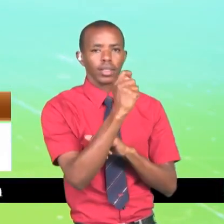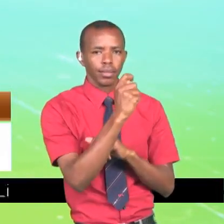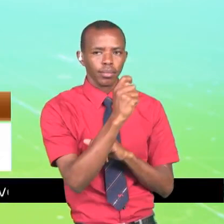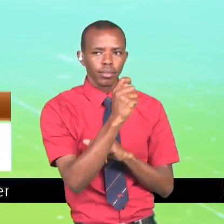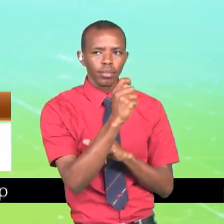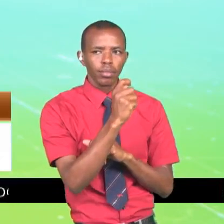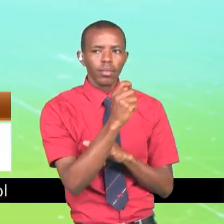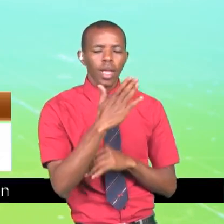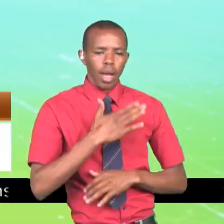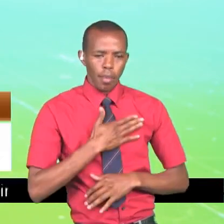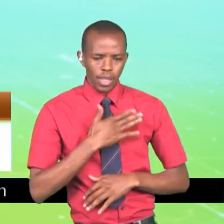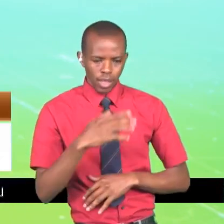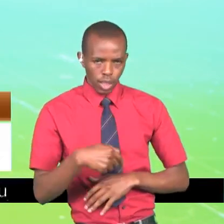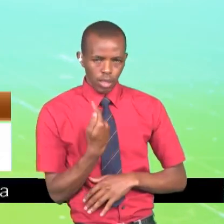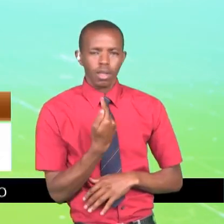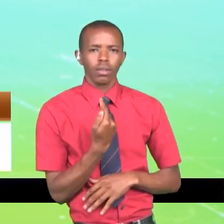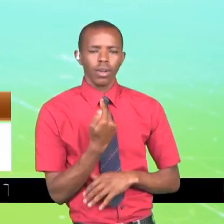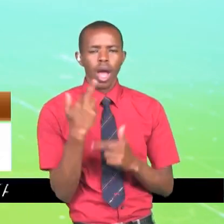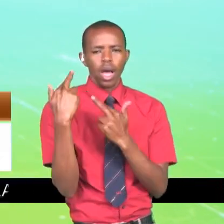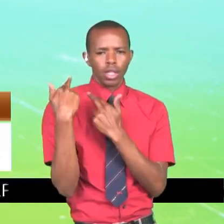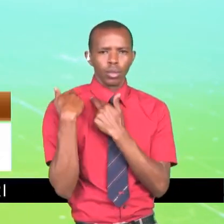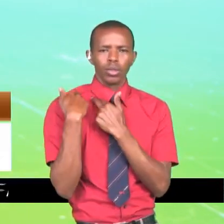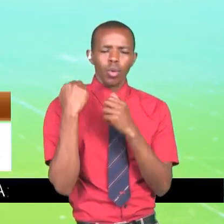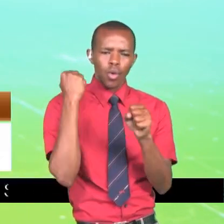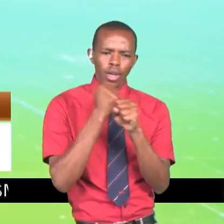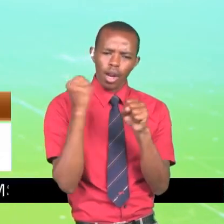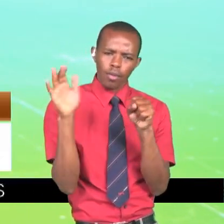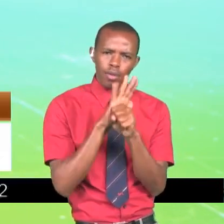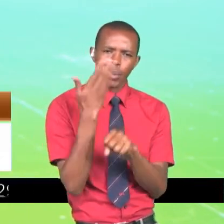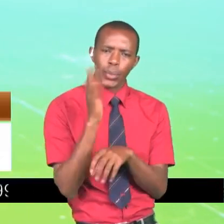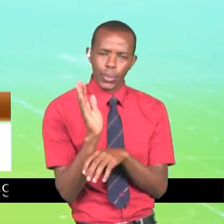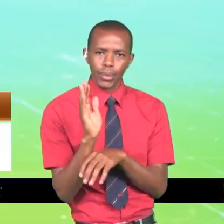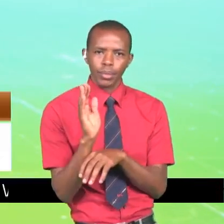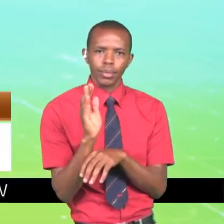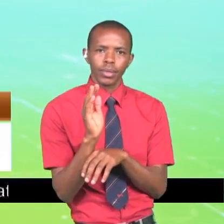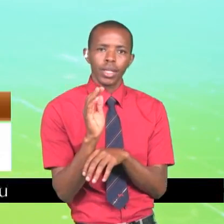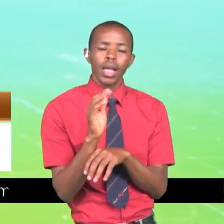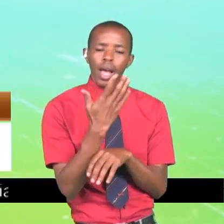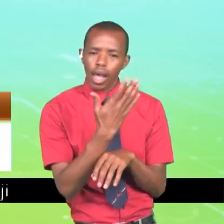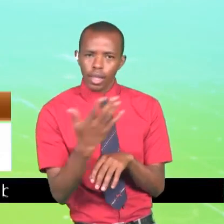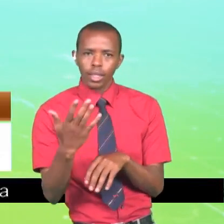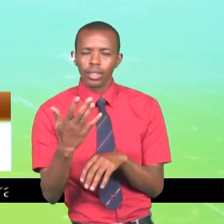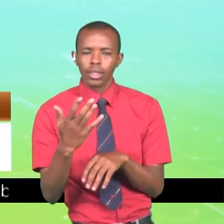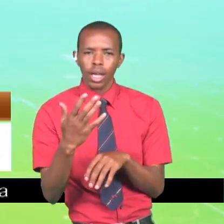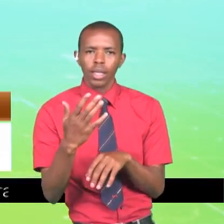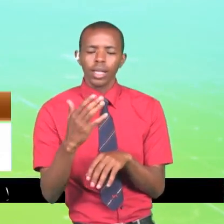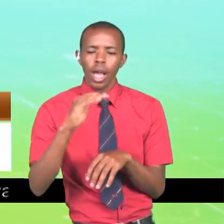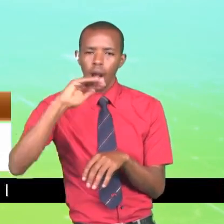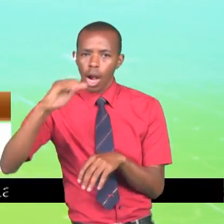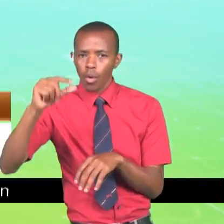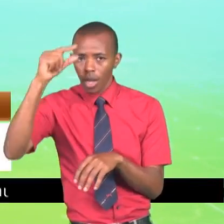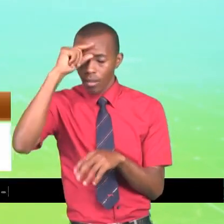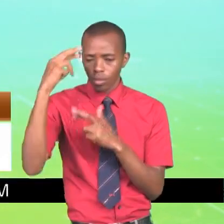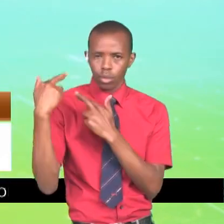yangu yale ambayo nafaa kufanya ni mefanya vika milifu. Na yale ambayo nafaa kufanya na serekali ya county,